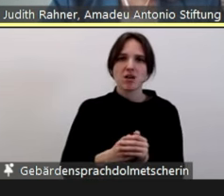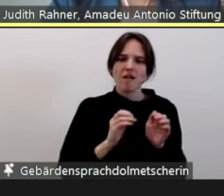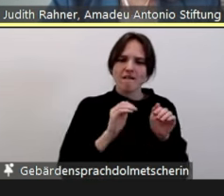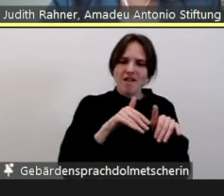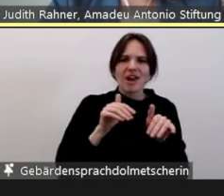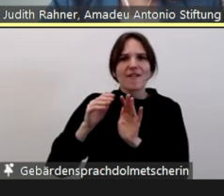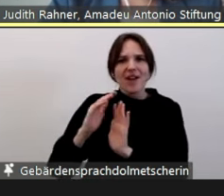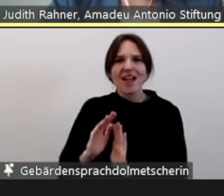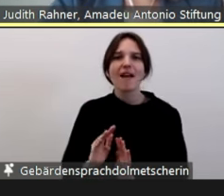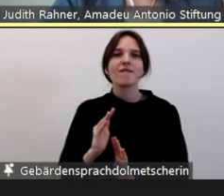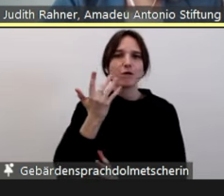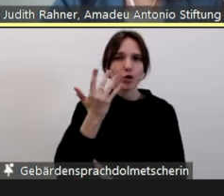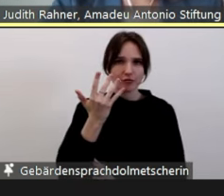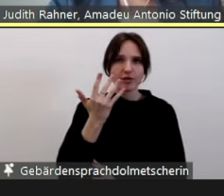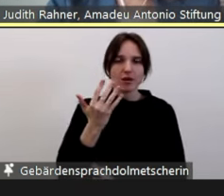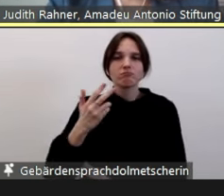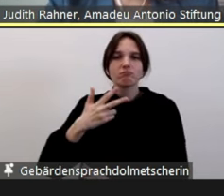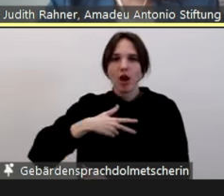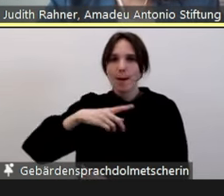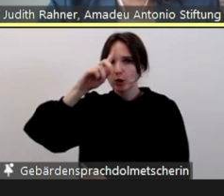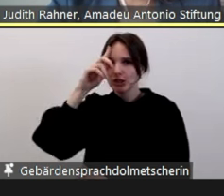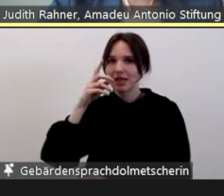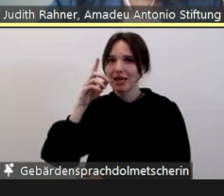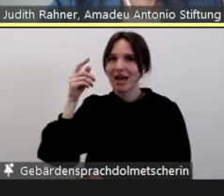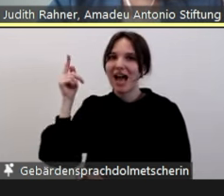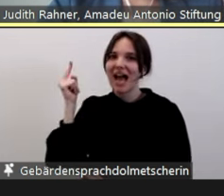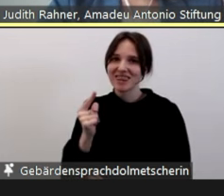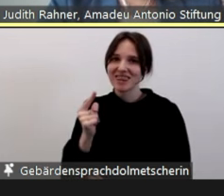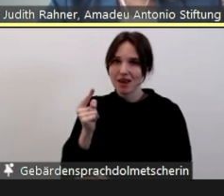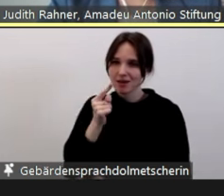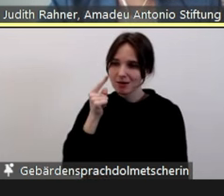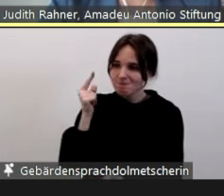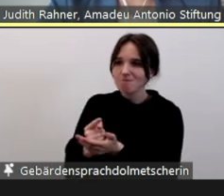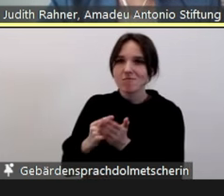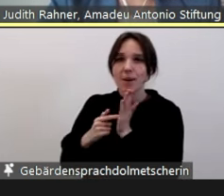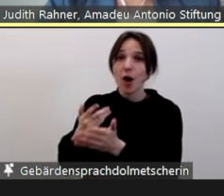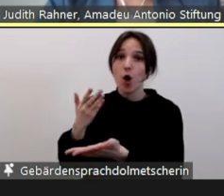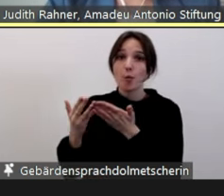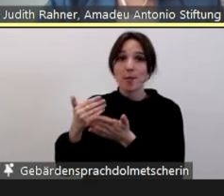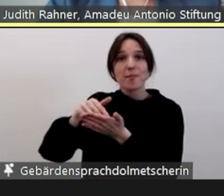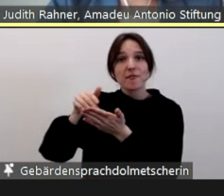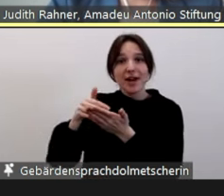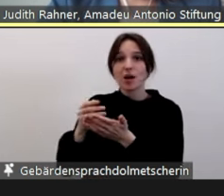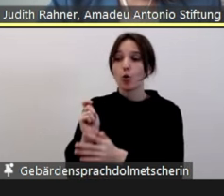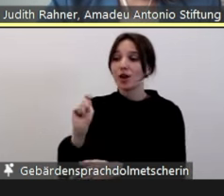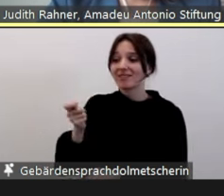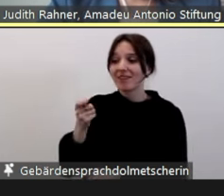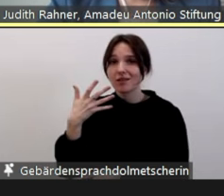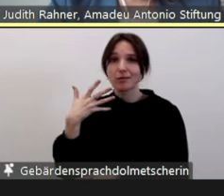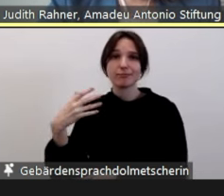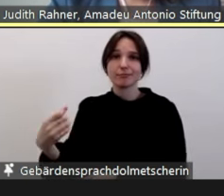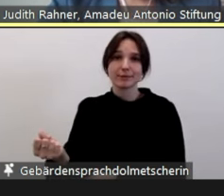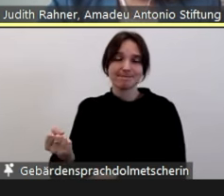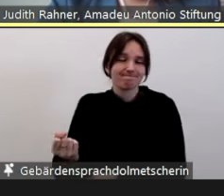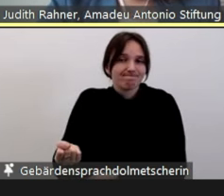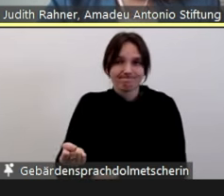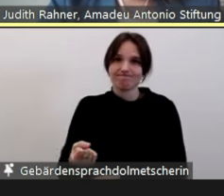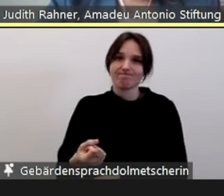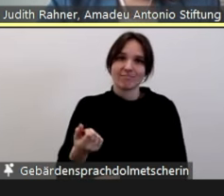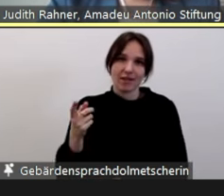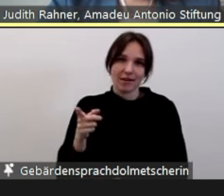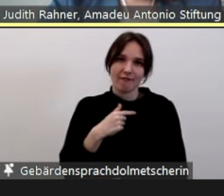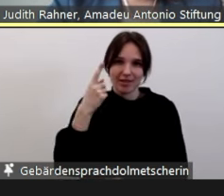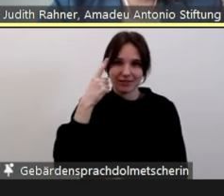Polizei angezeigt. Aber was mit diesen Fällen hier passiert, das können wir manchmal nicht nachvollziehen, wenn die Betroffenen uns das nicht selber schildern.